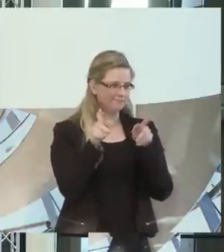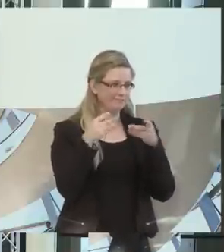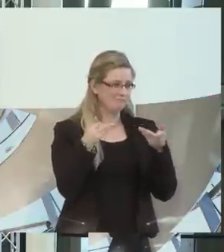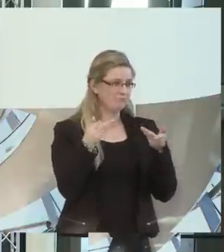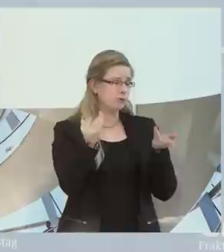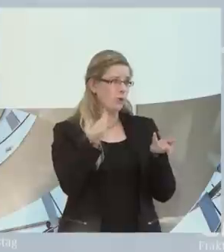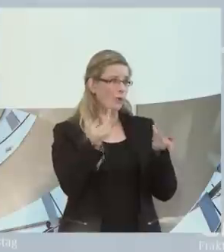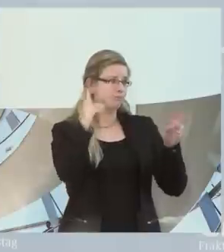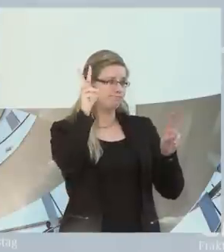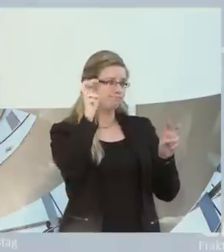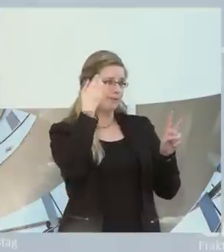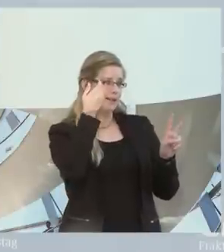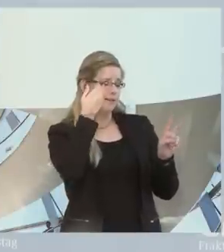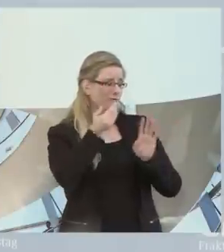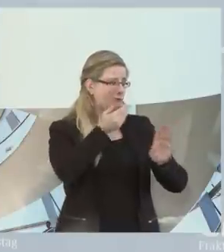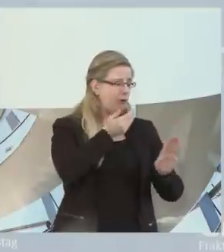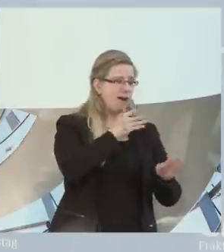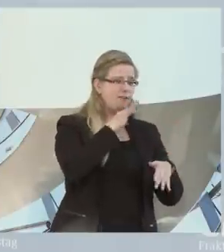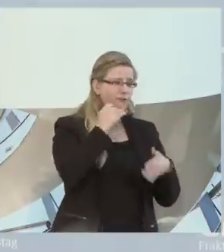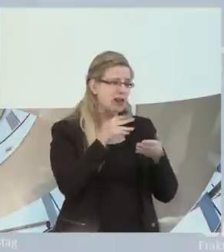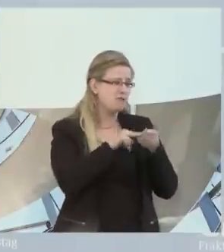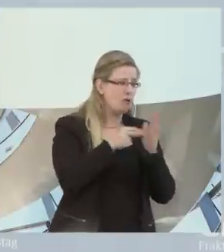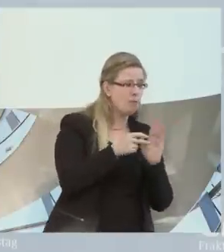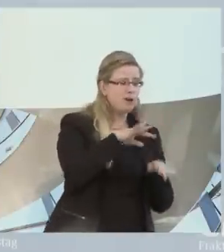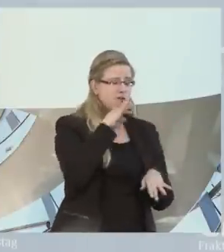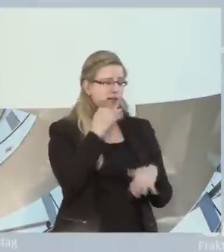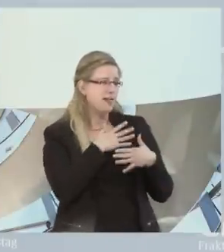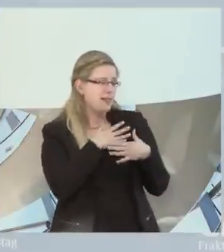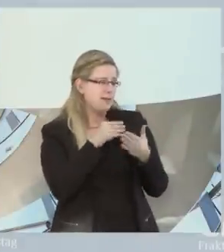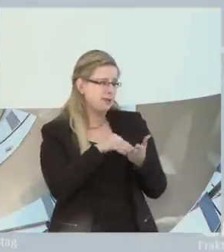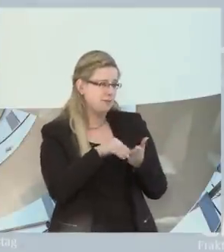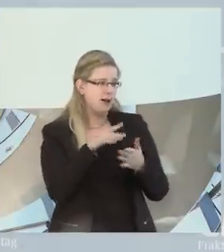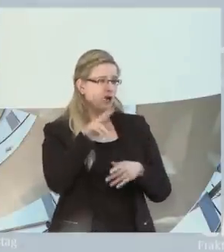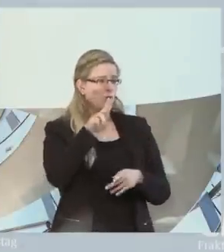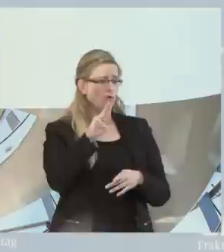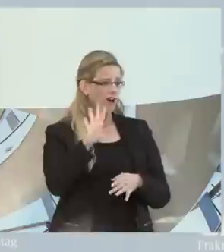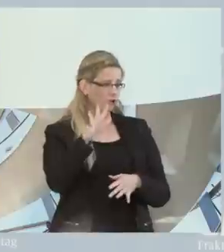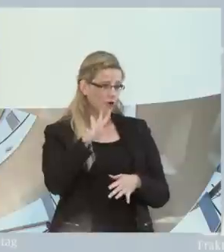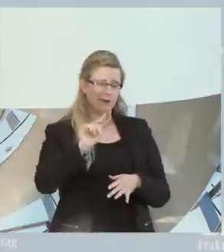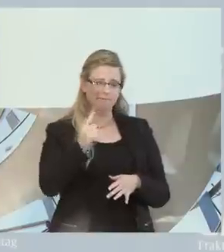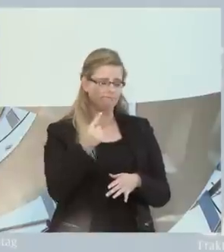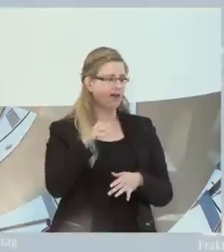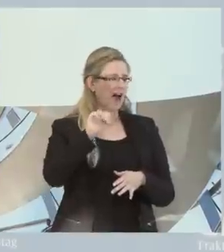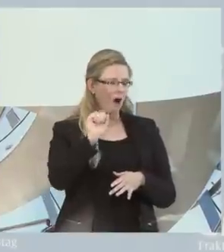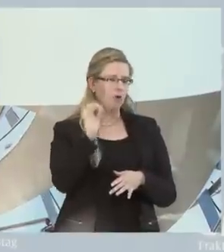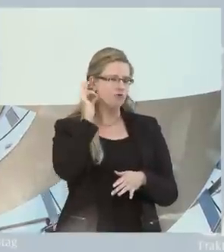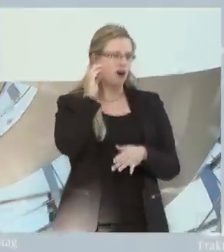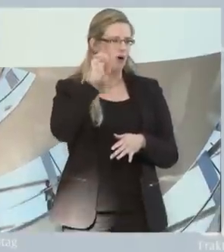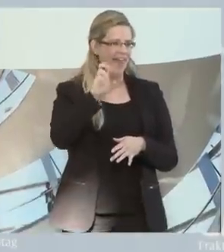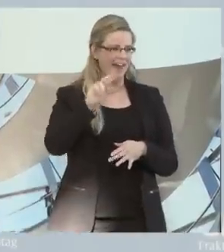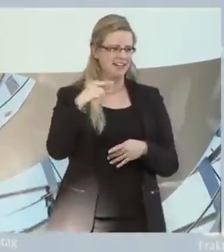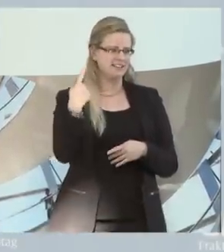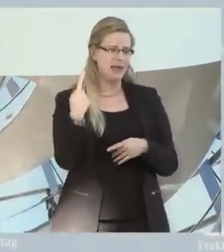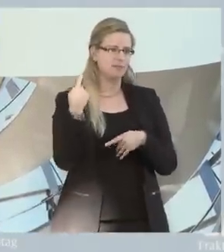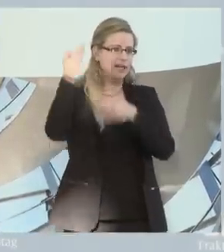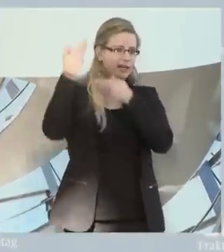liebevoll und engagiert vorbereitet worden ist, nicht nur von Uwe Schummer, sondern auch von Tanja Ergin, die im Hintergrund unglaublich